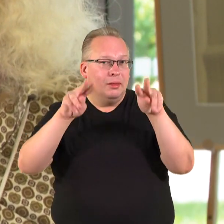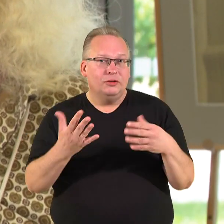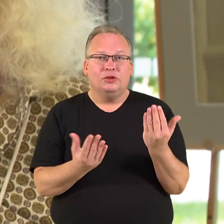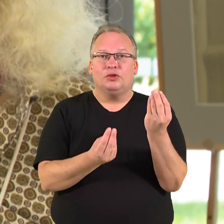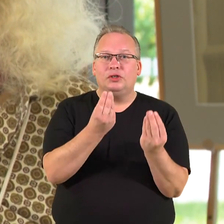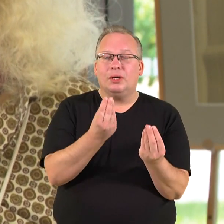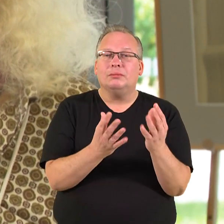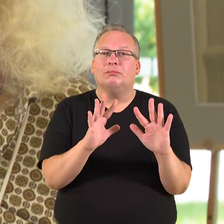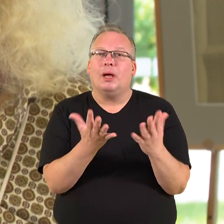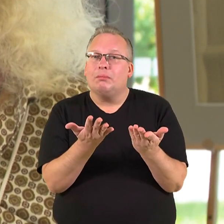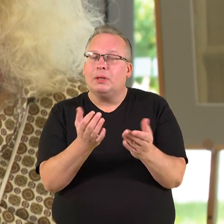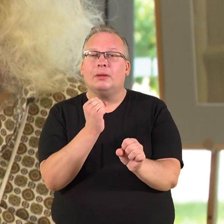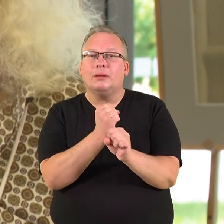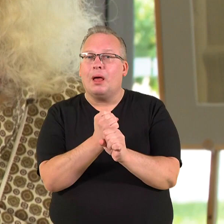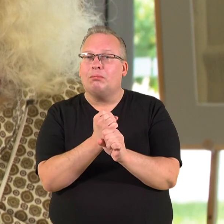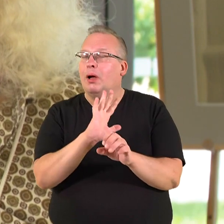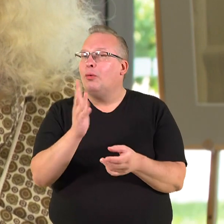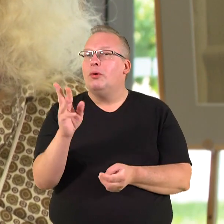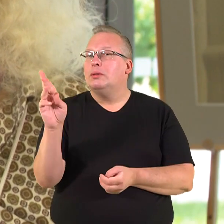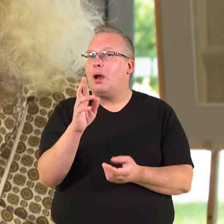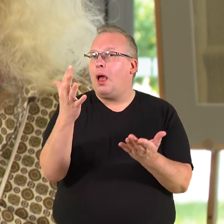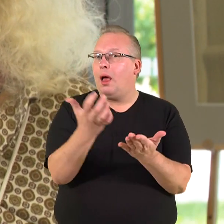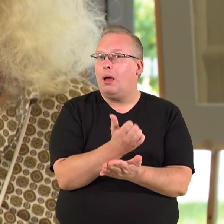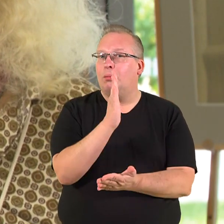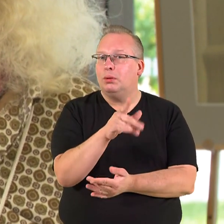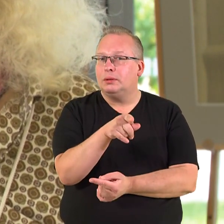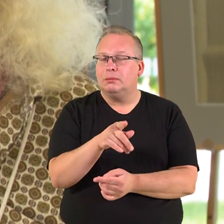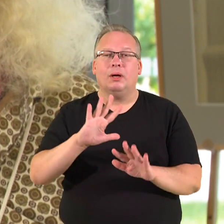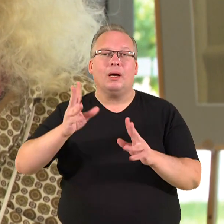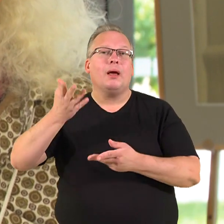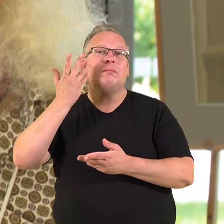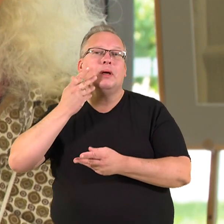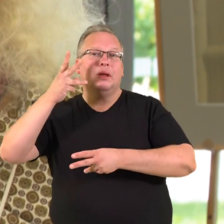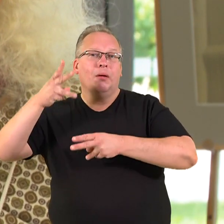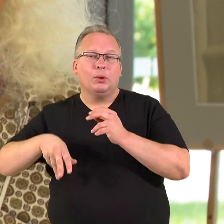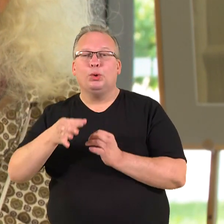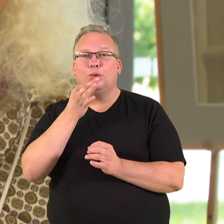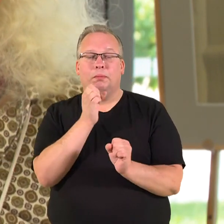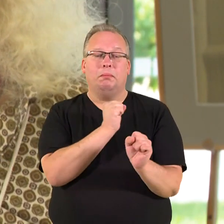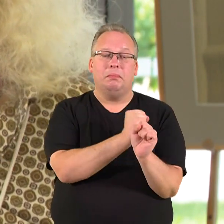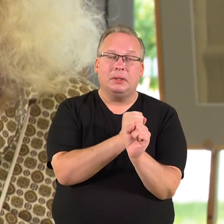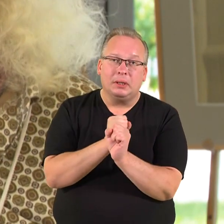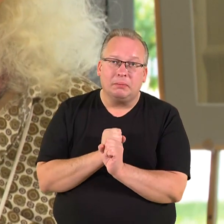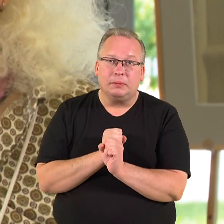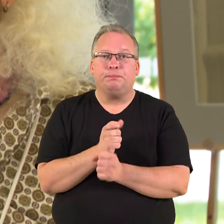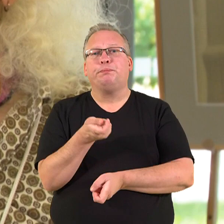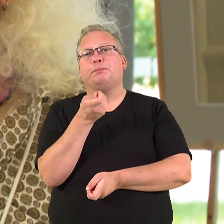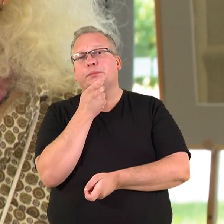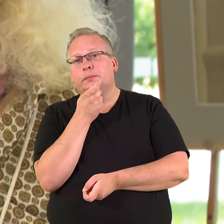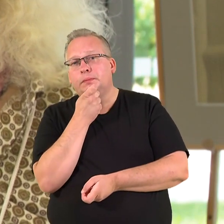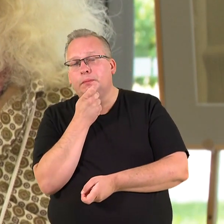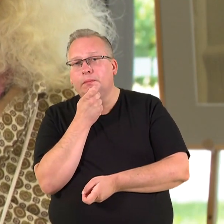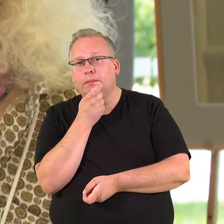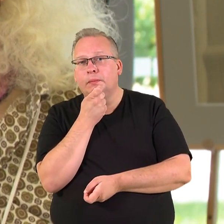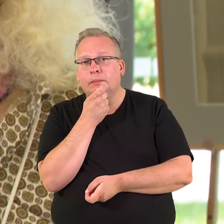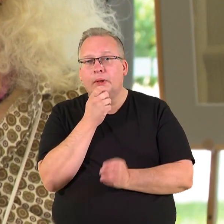ko reiškia tas tavo darbas baigsis ir kada tu įbaigsi. Šiek tiek pasidarboji paskui, kažką tai padarai,